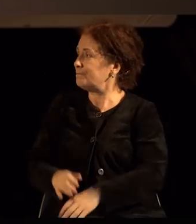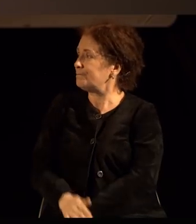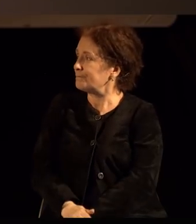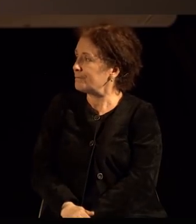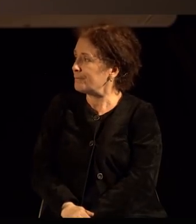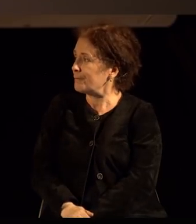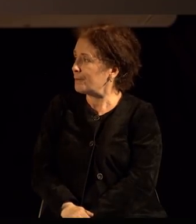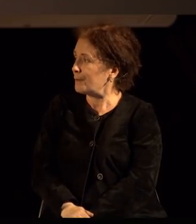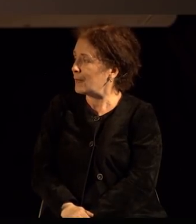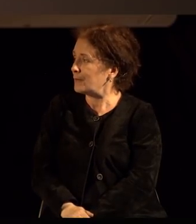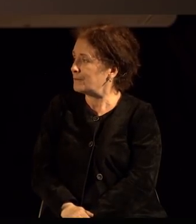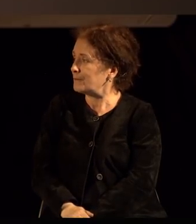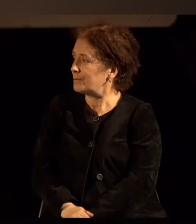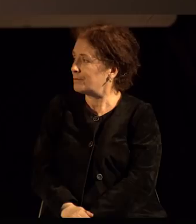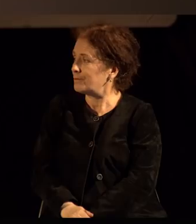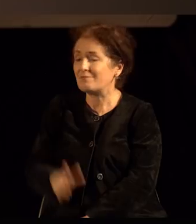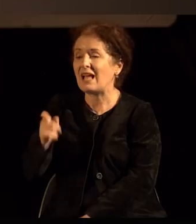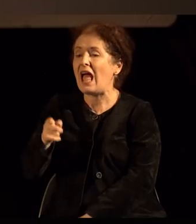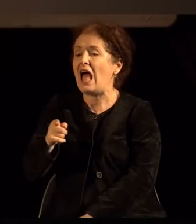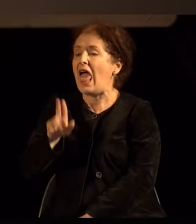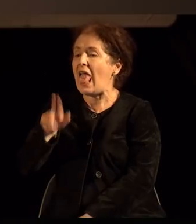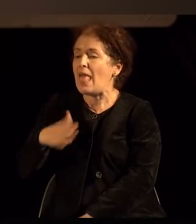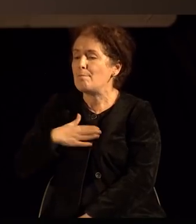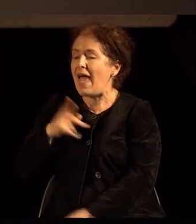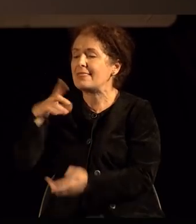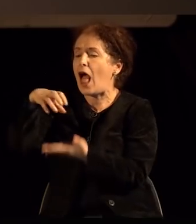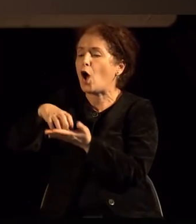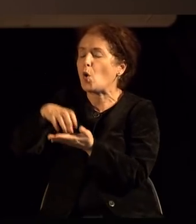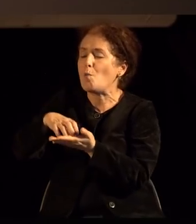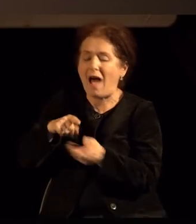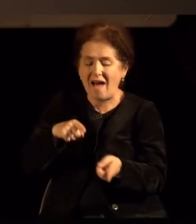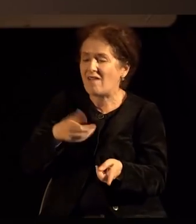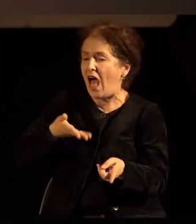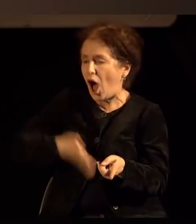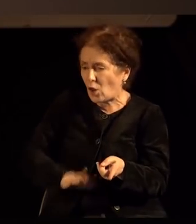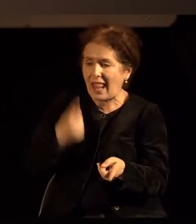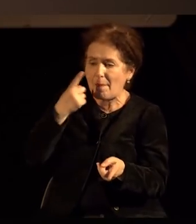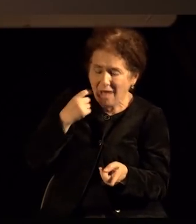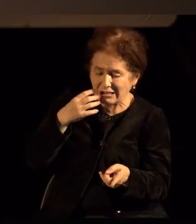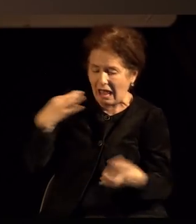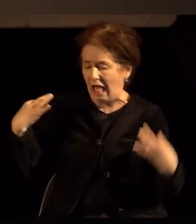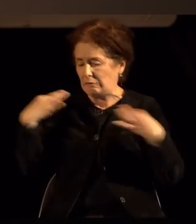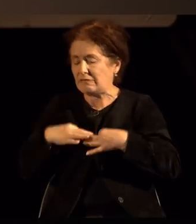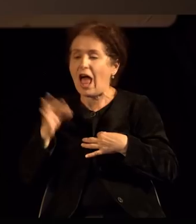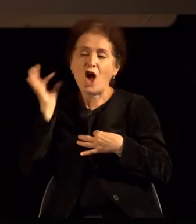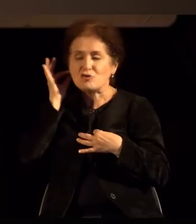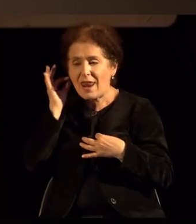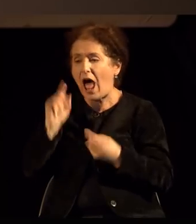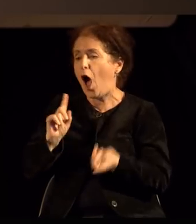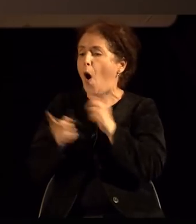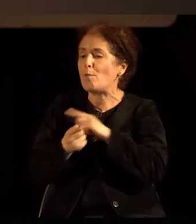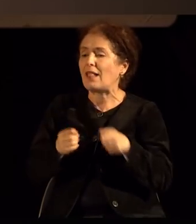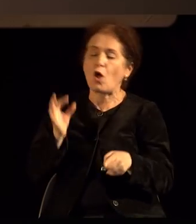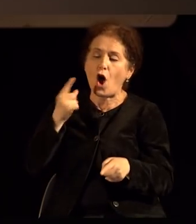или генерално трансвеститизмот, исто како што е трансродовостта и трансекцуалността, и ако се сосема